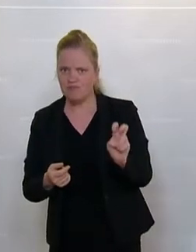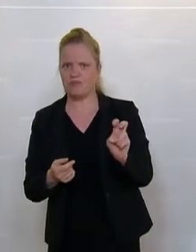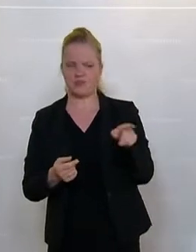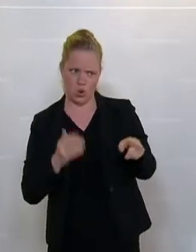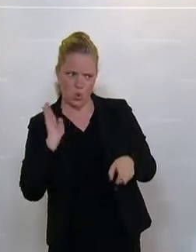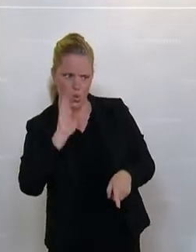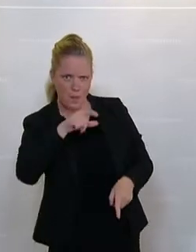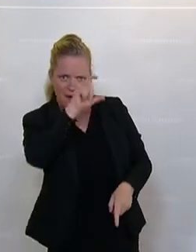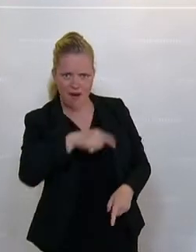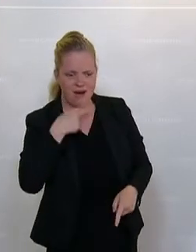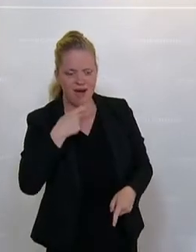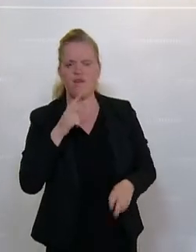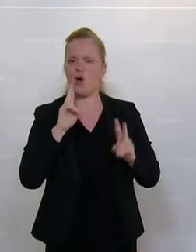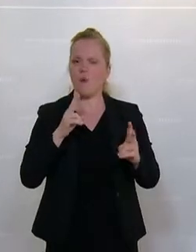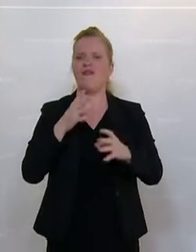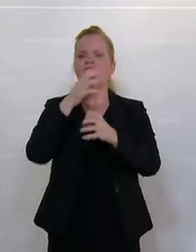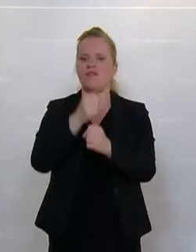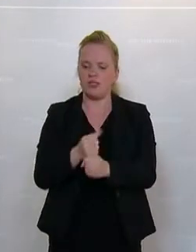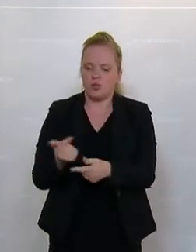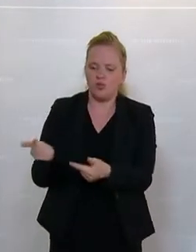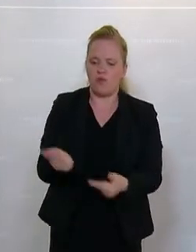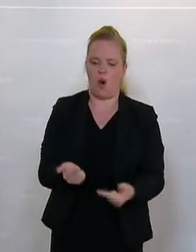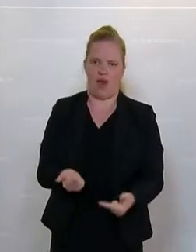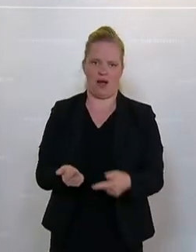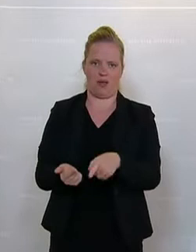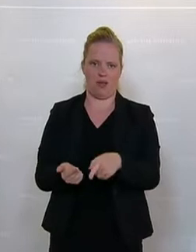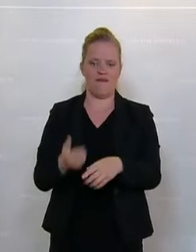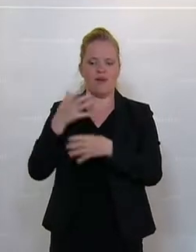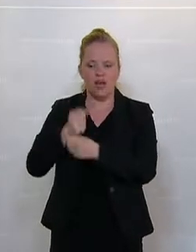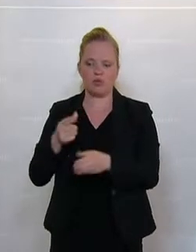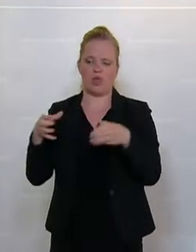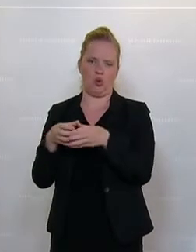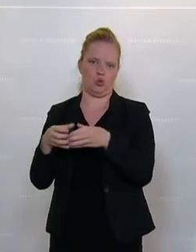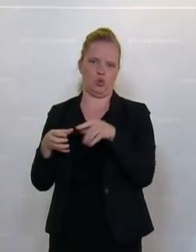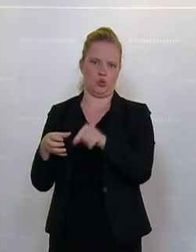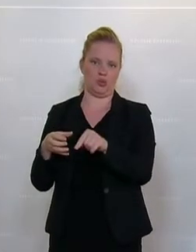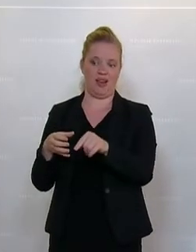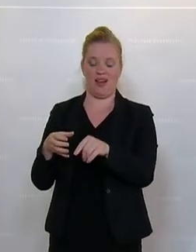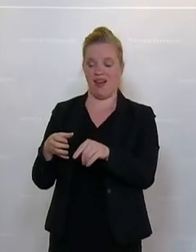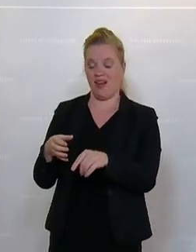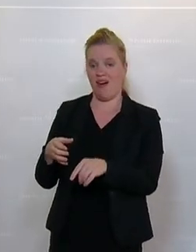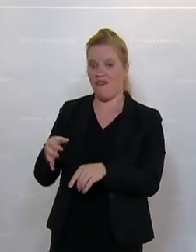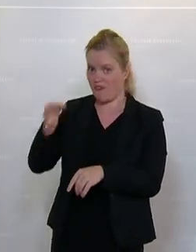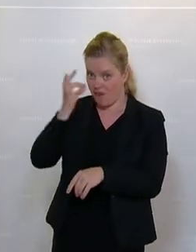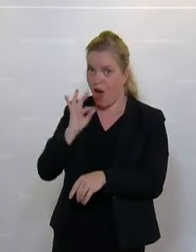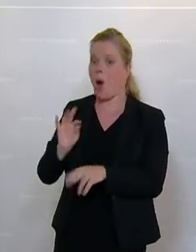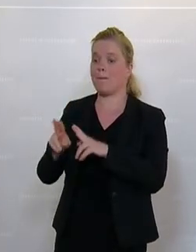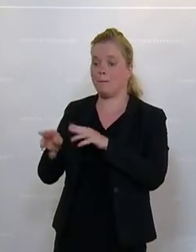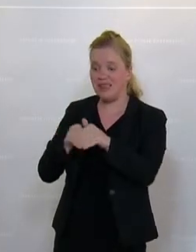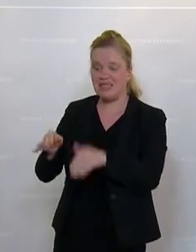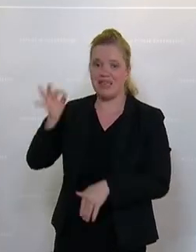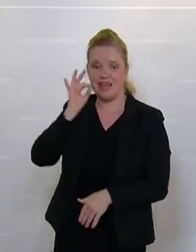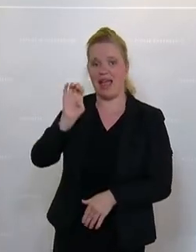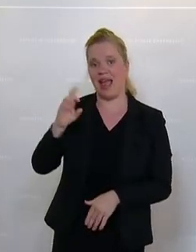um die es gegangen ist, weil es Verfassungsvorlagen sind aus dem Verfassungsausschuss. Und die Verfassungsministerin Edtstadler ist anwesend.